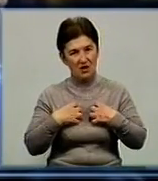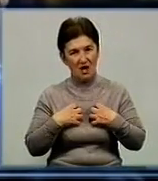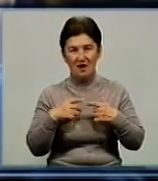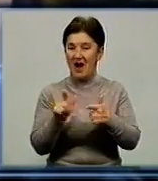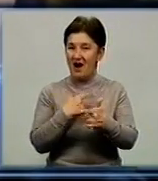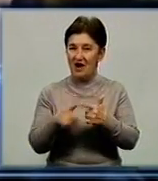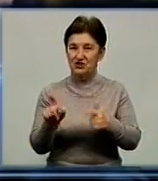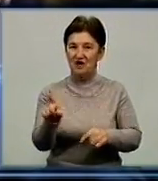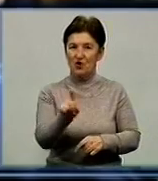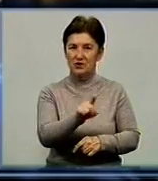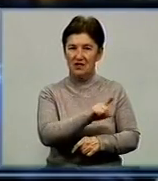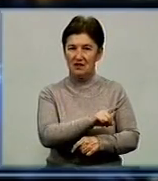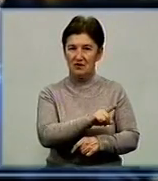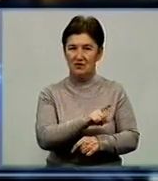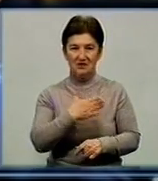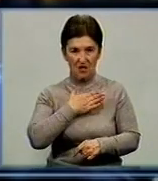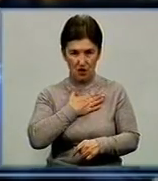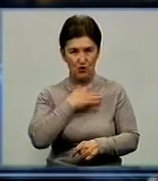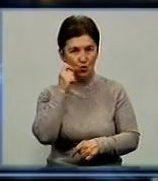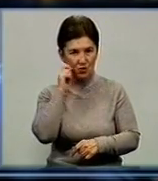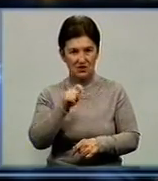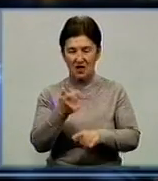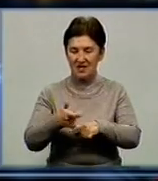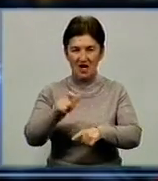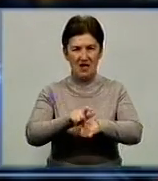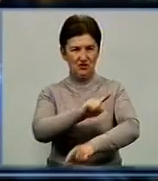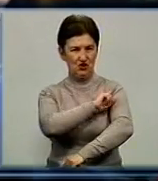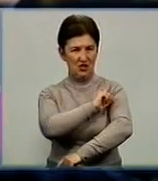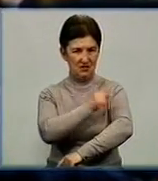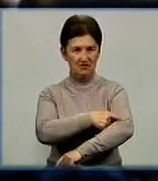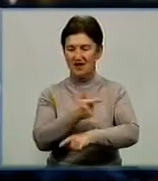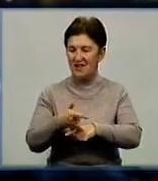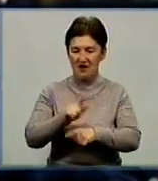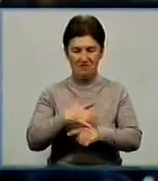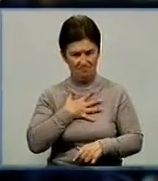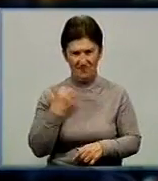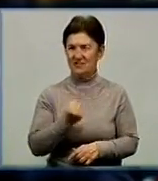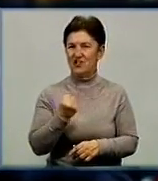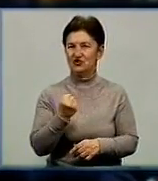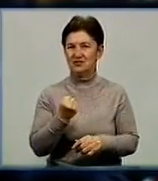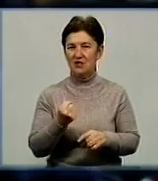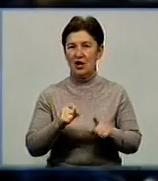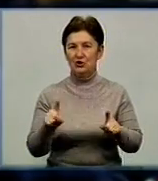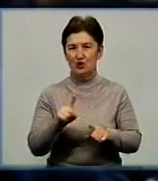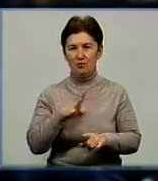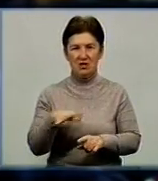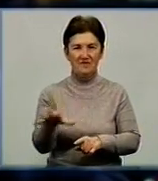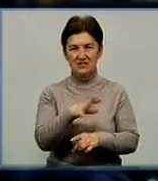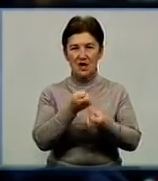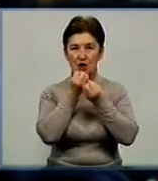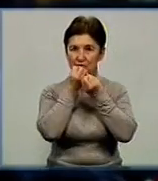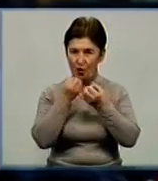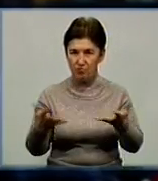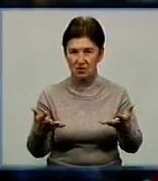наші українці найсильніші, найвідважніші, щоб з ними все було добре, і